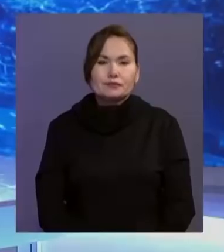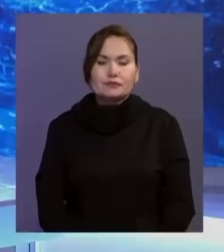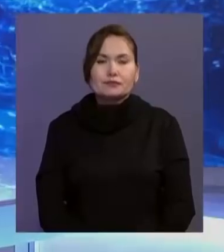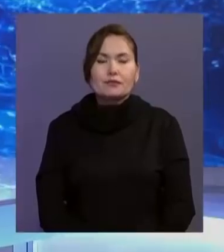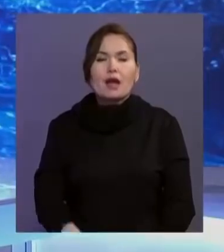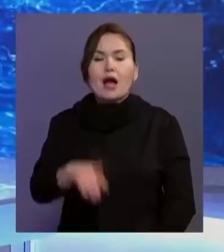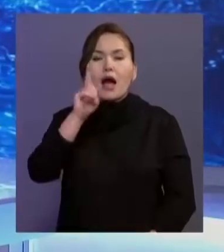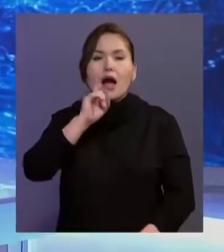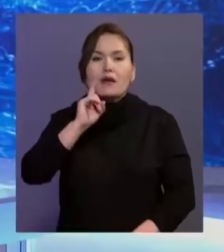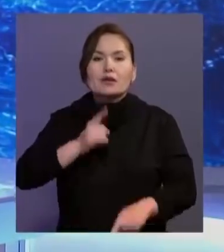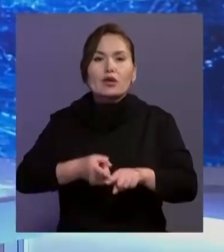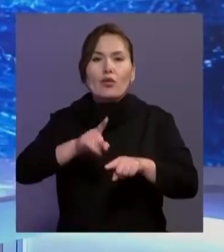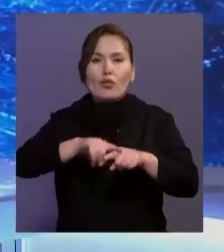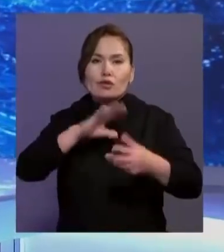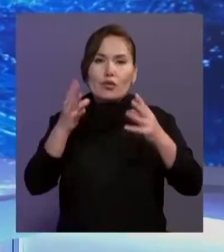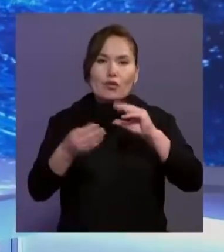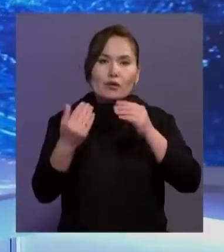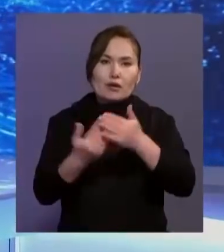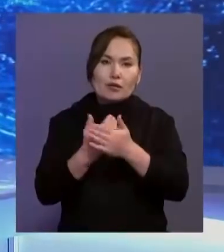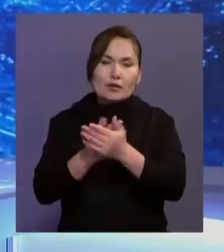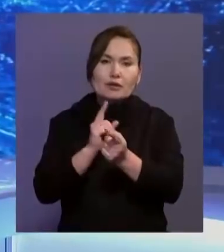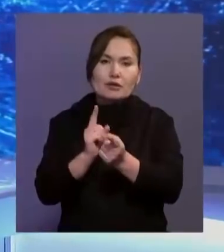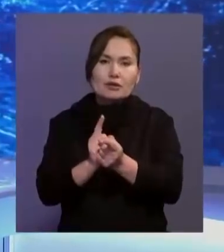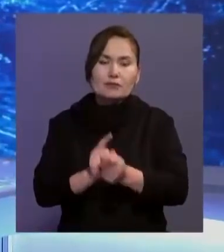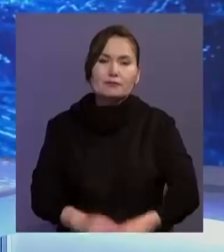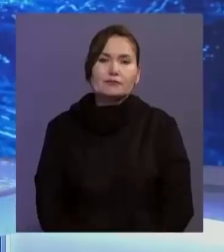Сонымен айтарымыз осы, деген қойқтың деғандарыңызға рәкінеді.